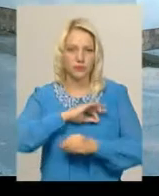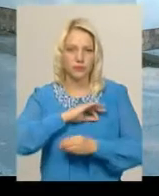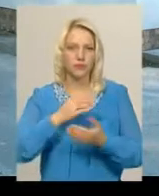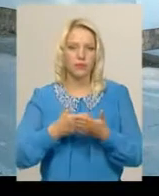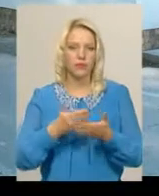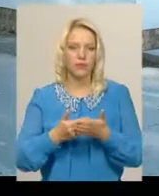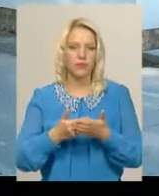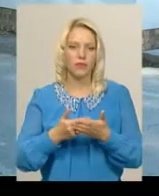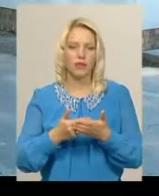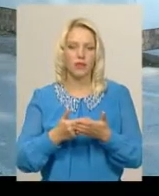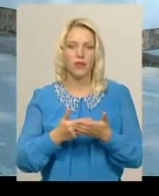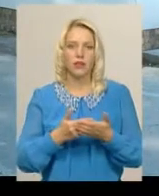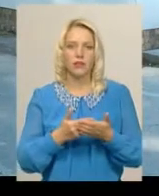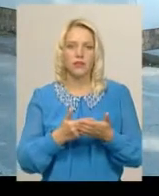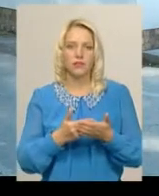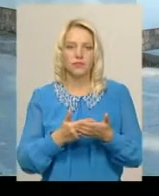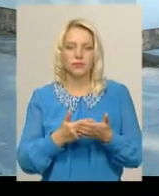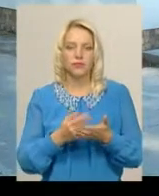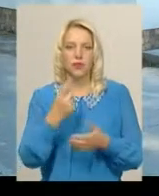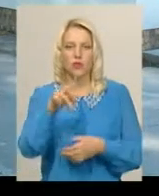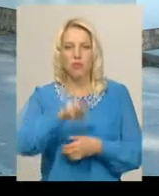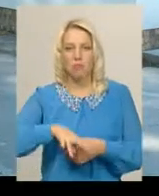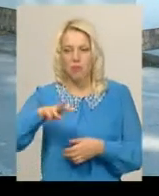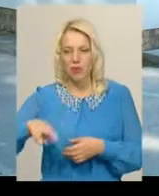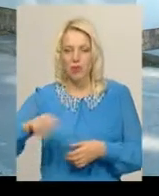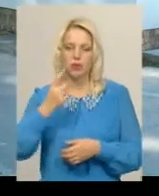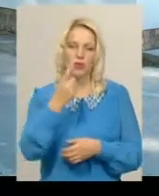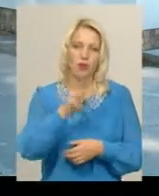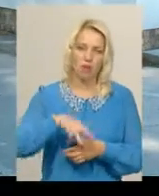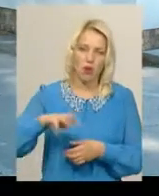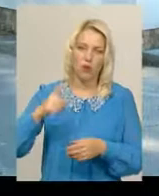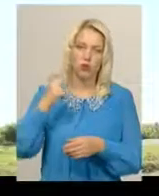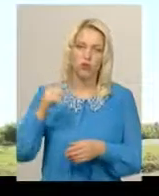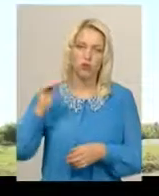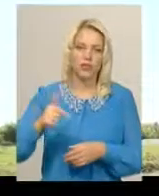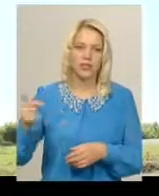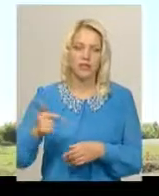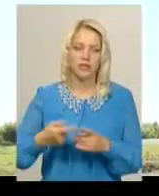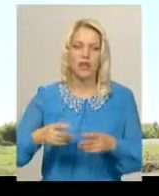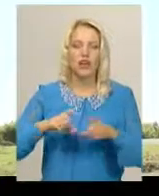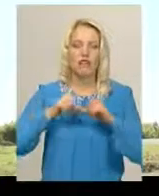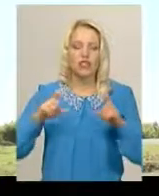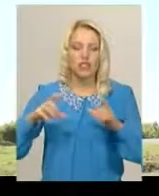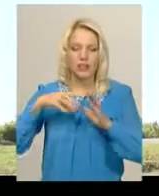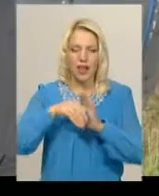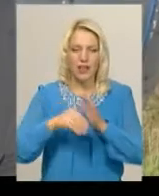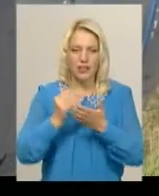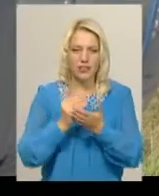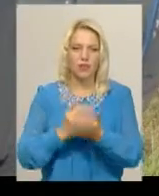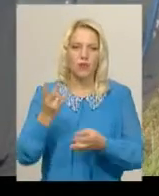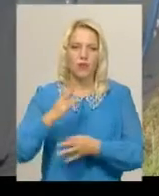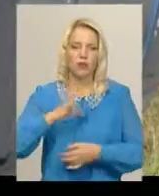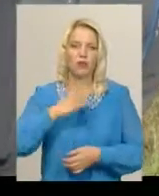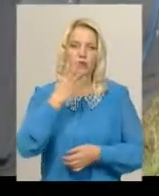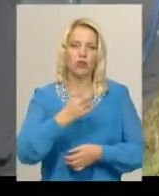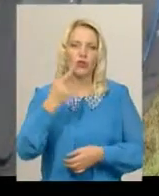корективи, ми приблизно плануємо отримувати мільйон-мільйон сто тисяч гривень. У штаті Хмельницького аеропорту мають бути 42